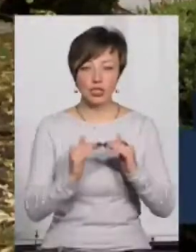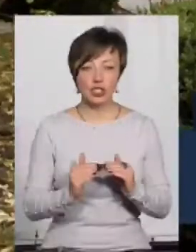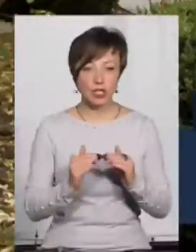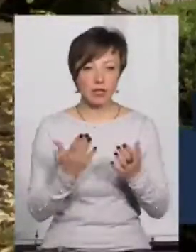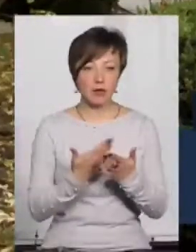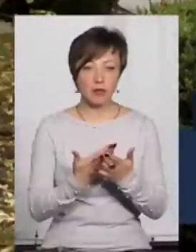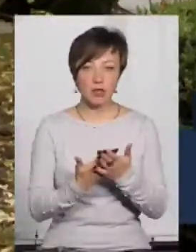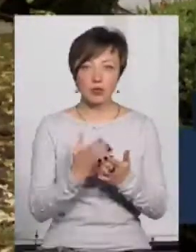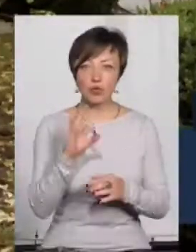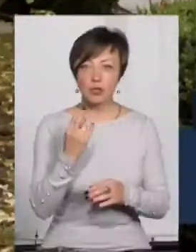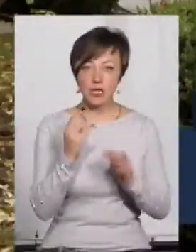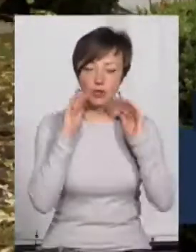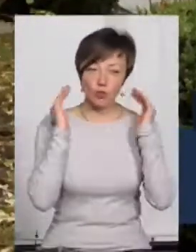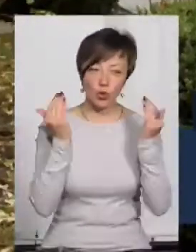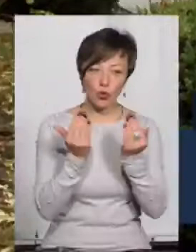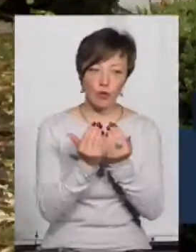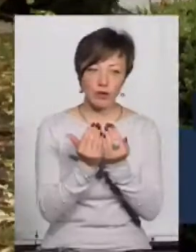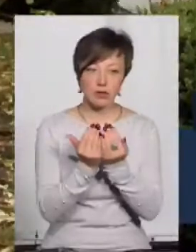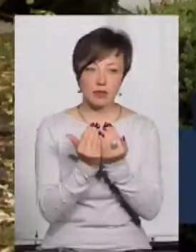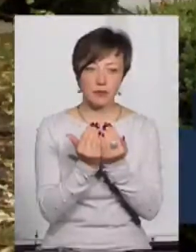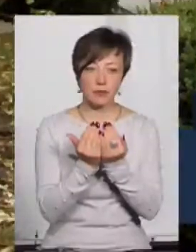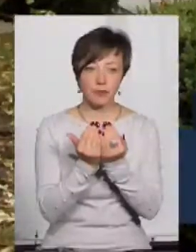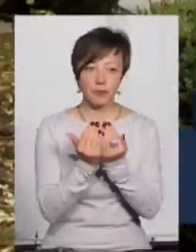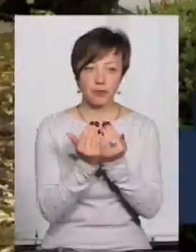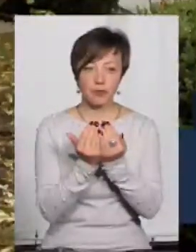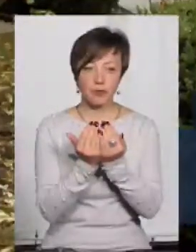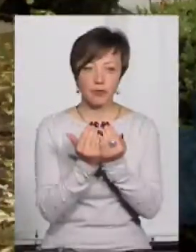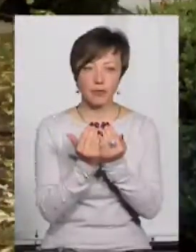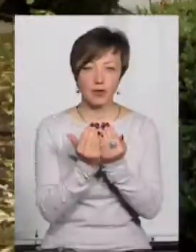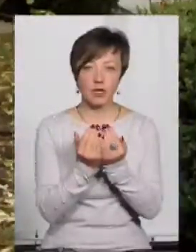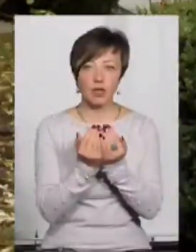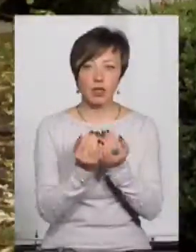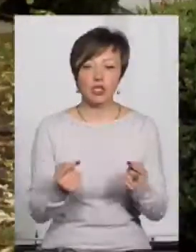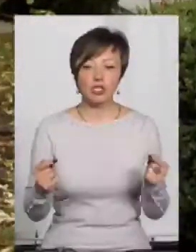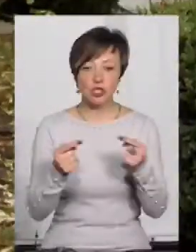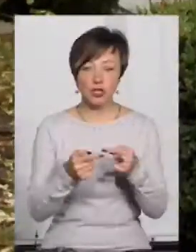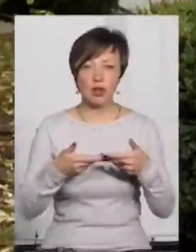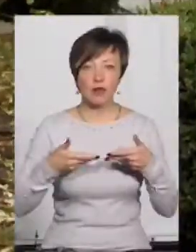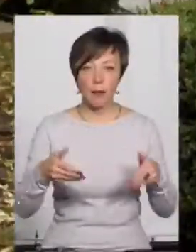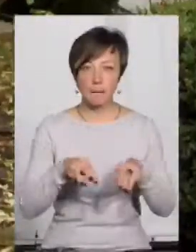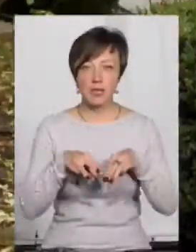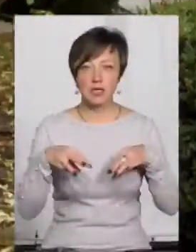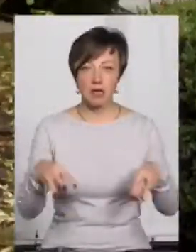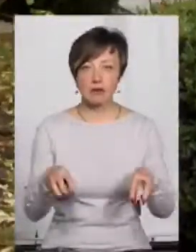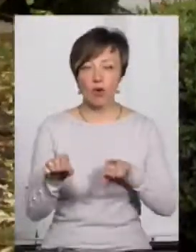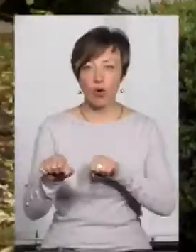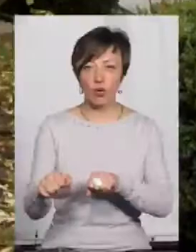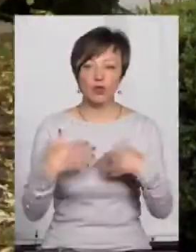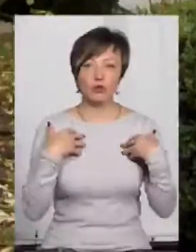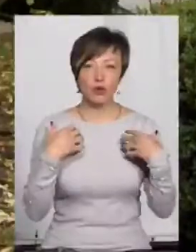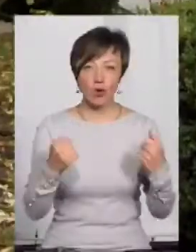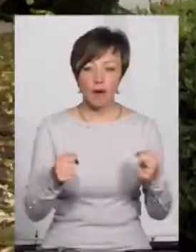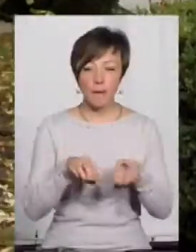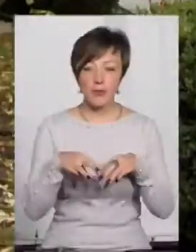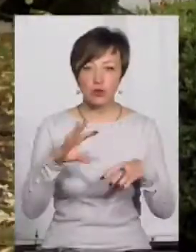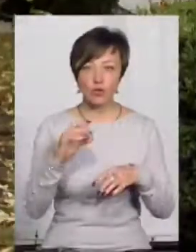соціально ізольовані. І чітко нам Міністерство охорони здоров'я та Міністерство соціальної політики